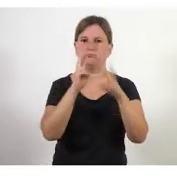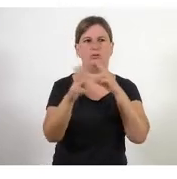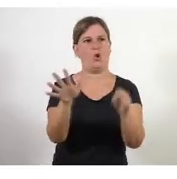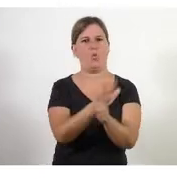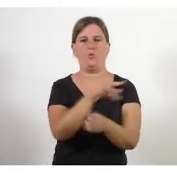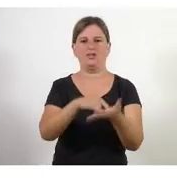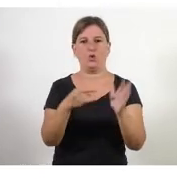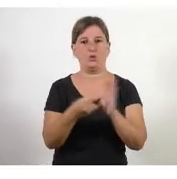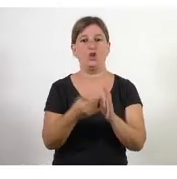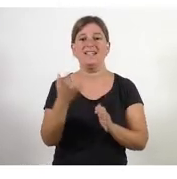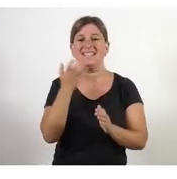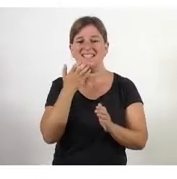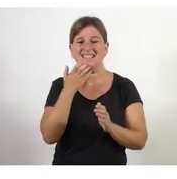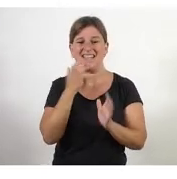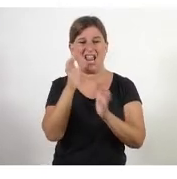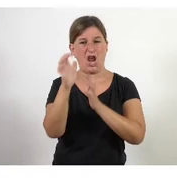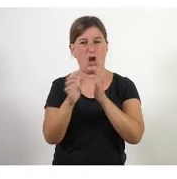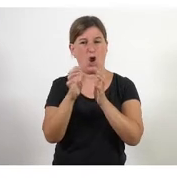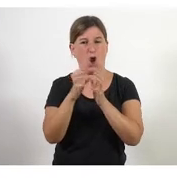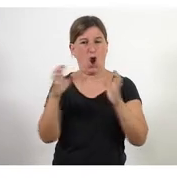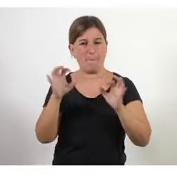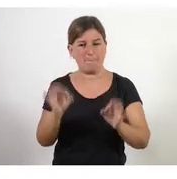quan el sistema és complex